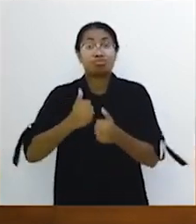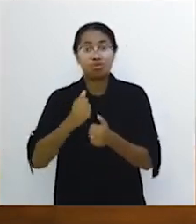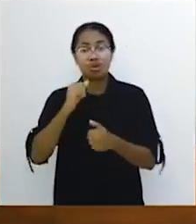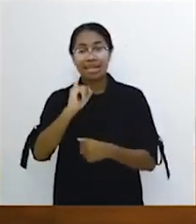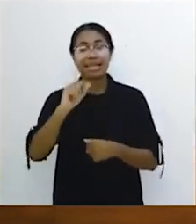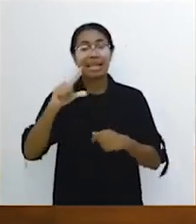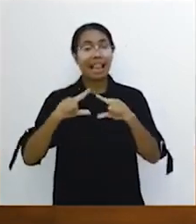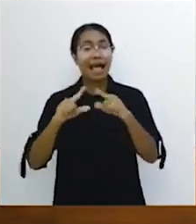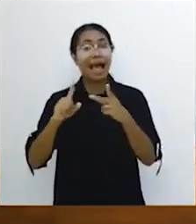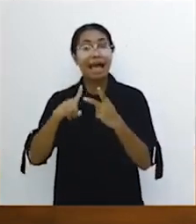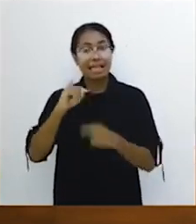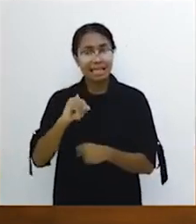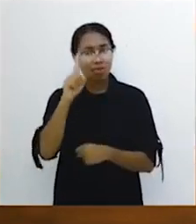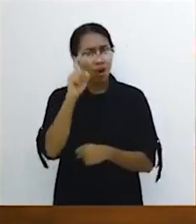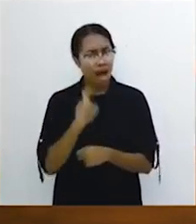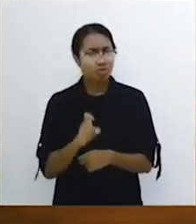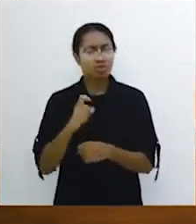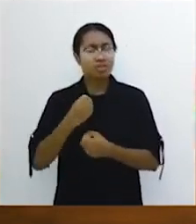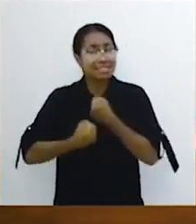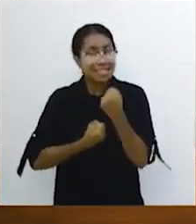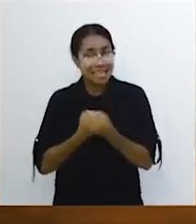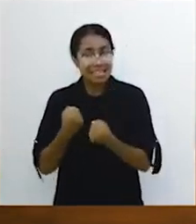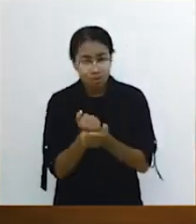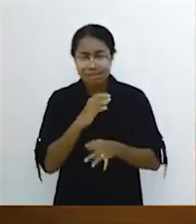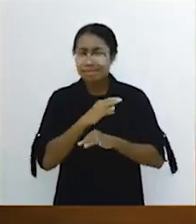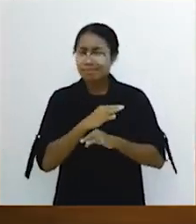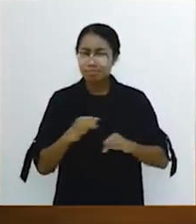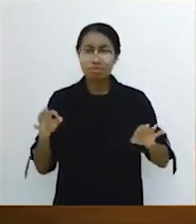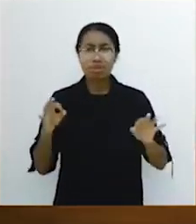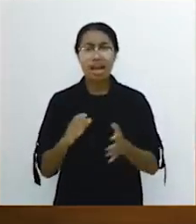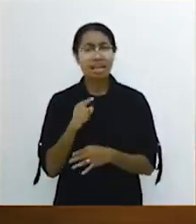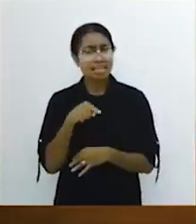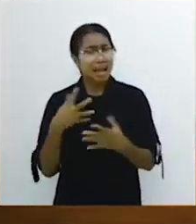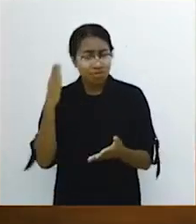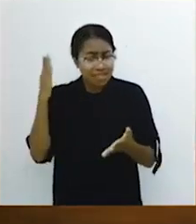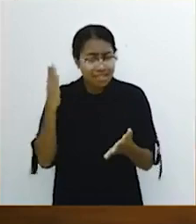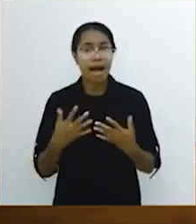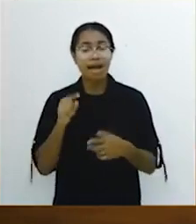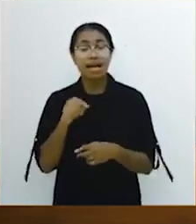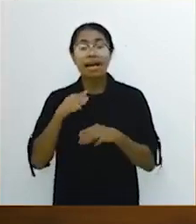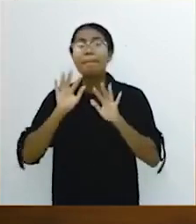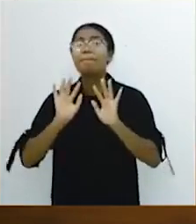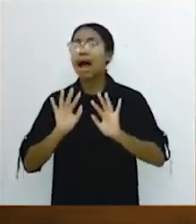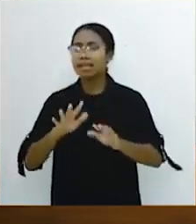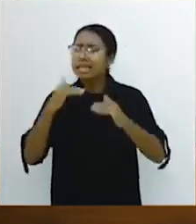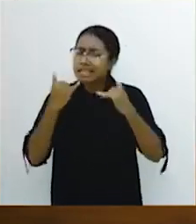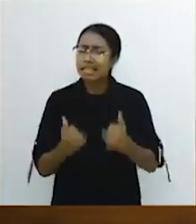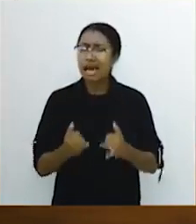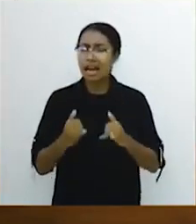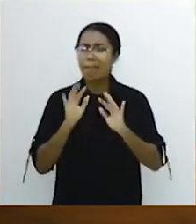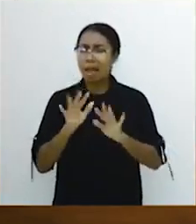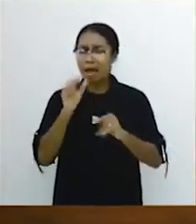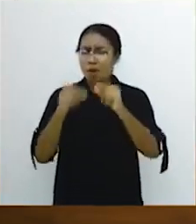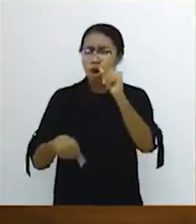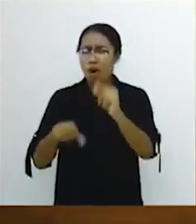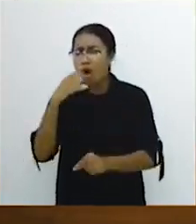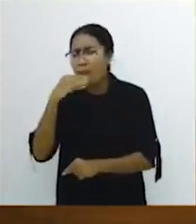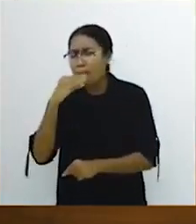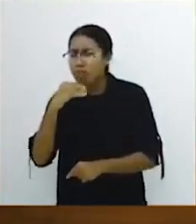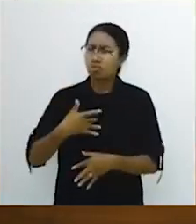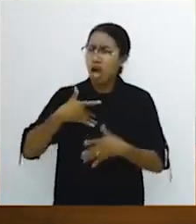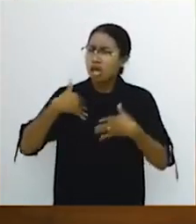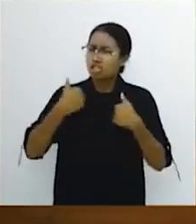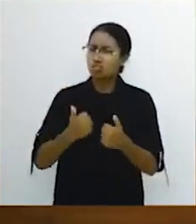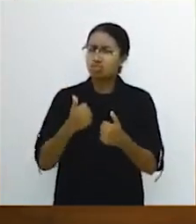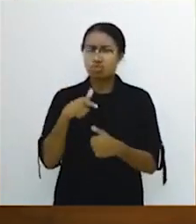ilahi itu harus terjadi secara sempurna. Kenapa ini perlu ditekankan? Karena saat ini banyak orang mengaku